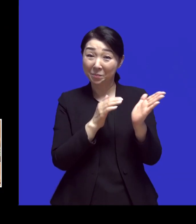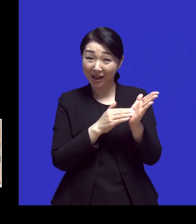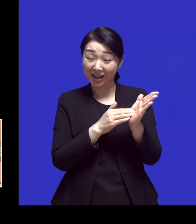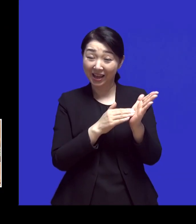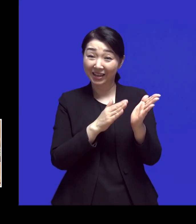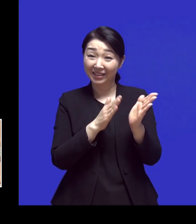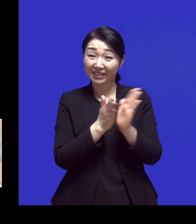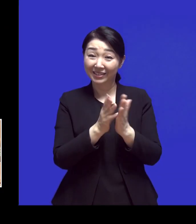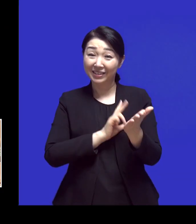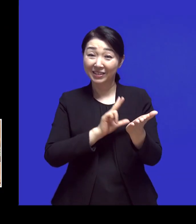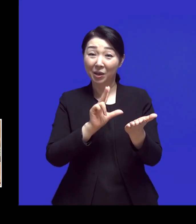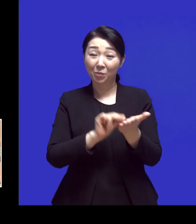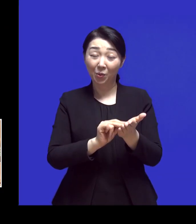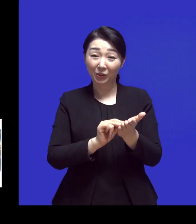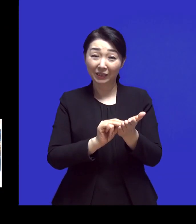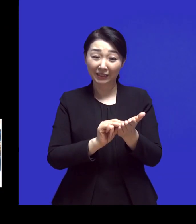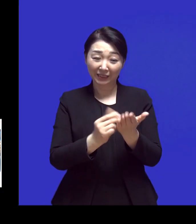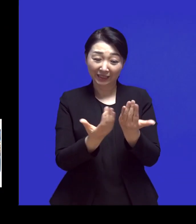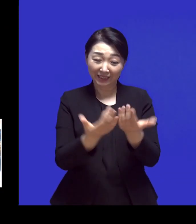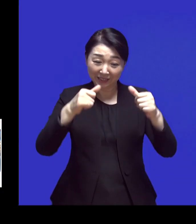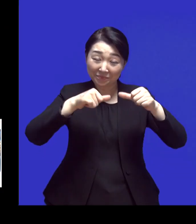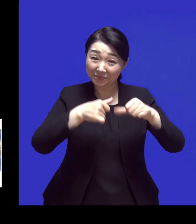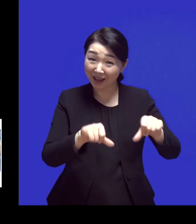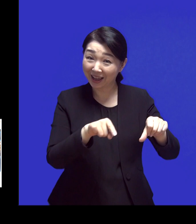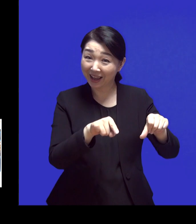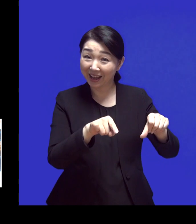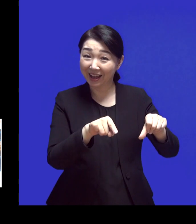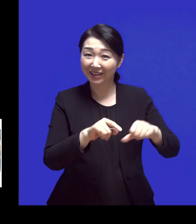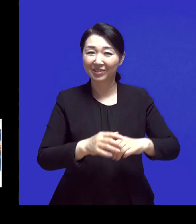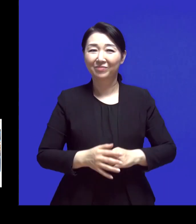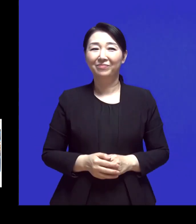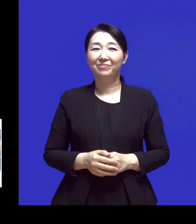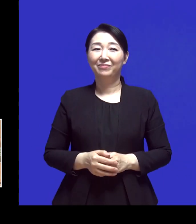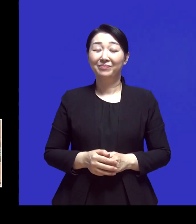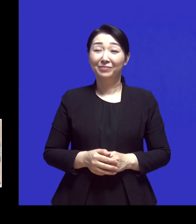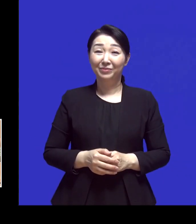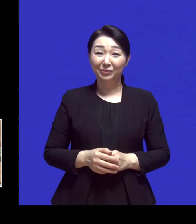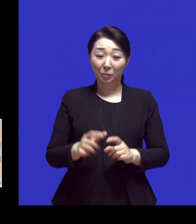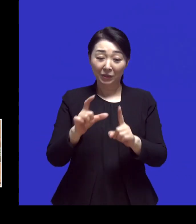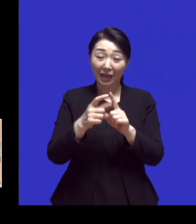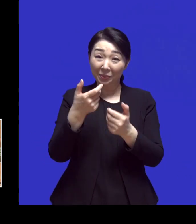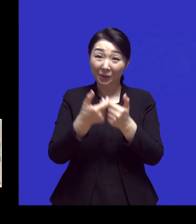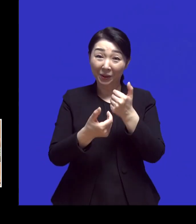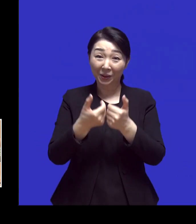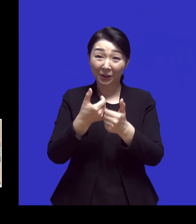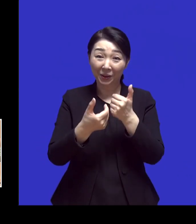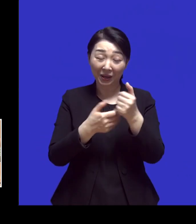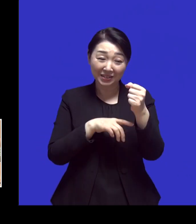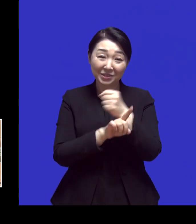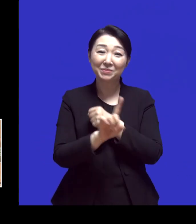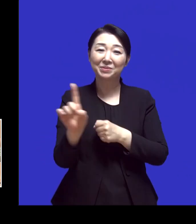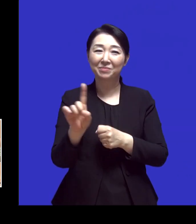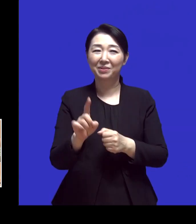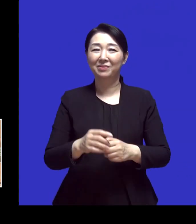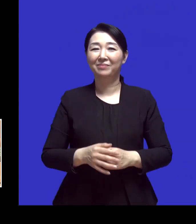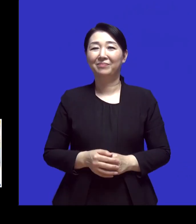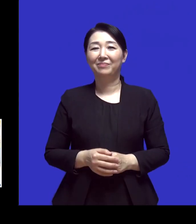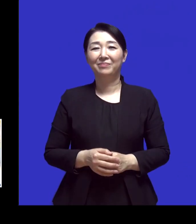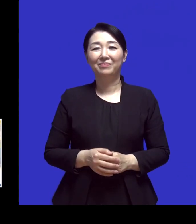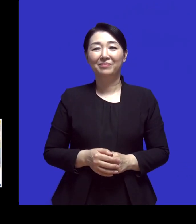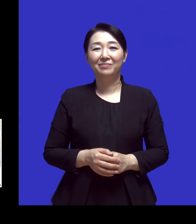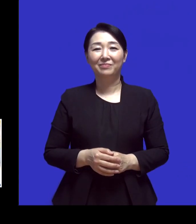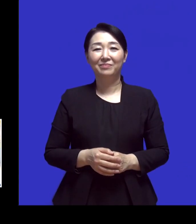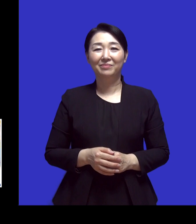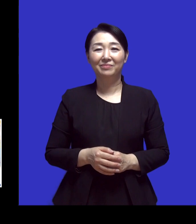책 제목이 깨어진 그릇이에요 좀 생소한데 어떤 의미로 깨어진 그릇이라는 제목을 붙이셨어요?